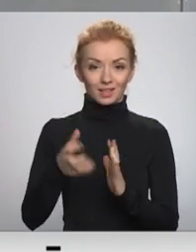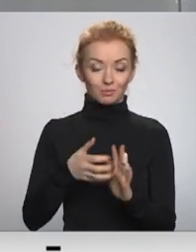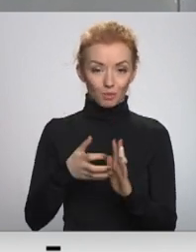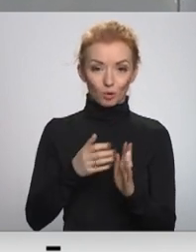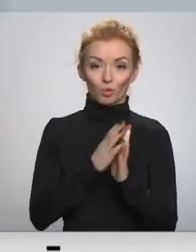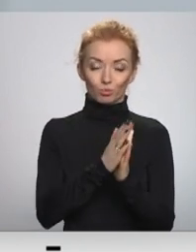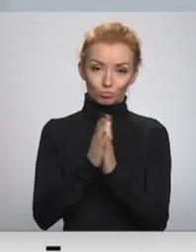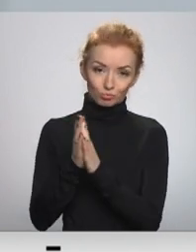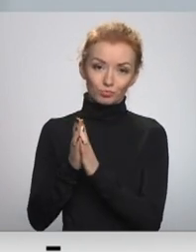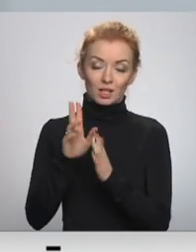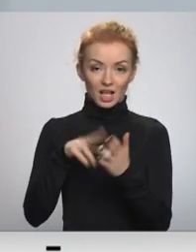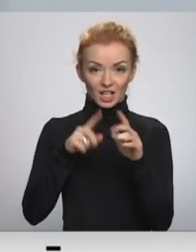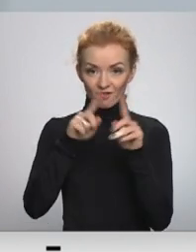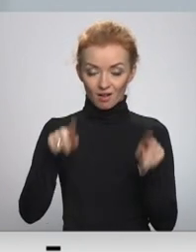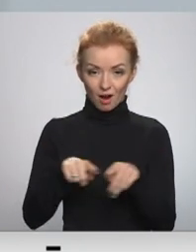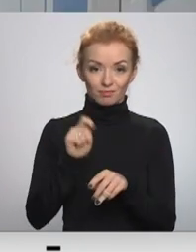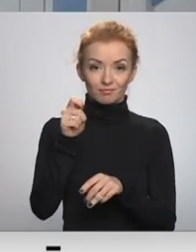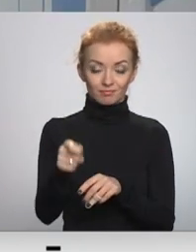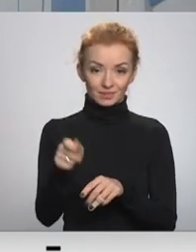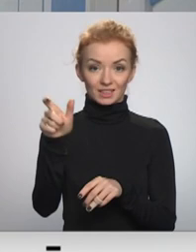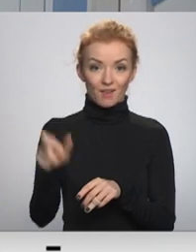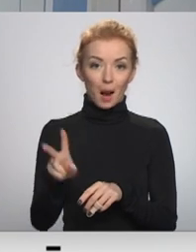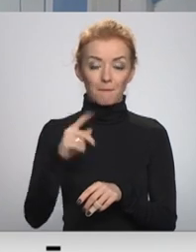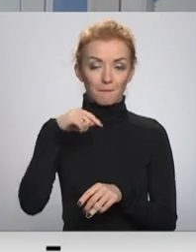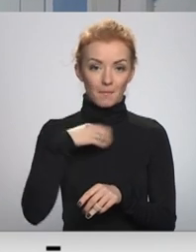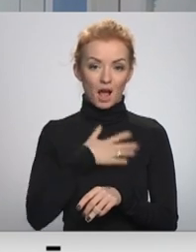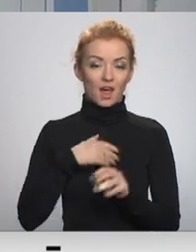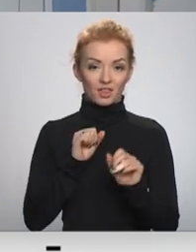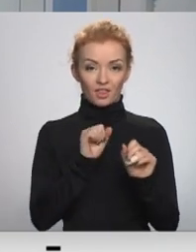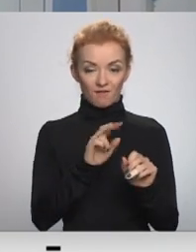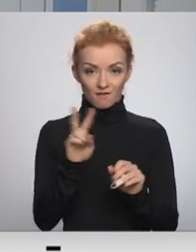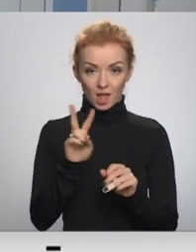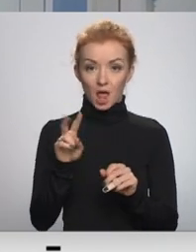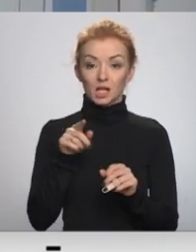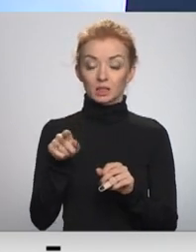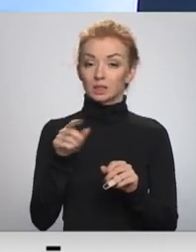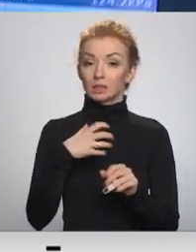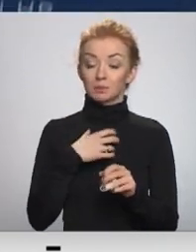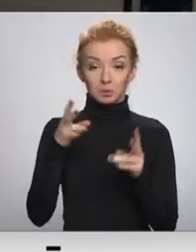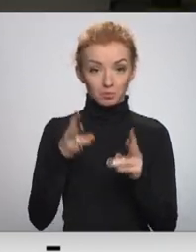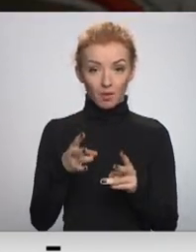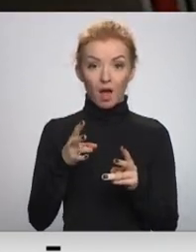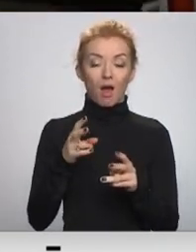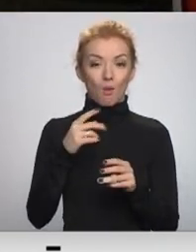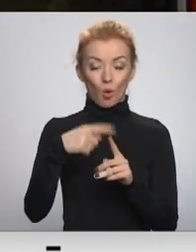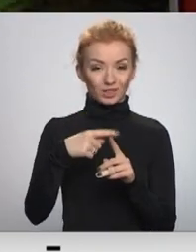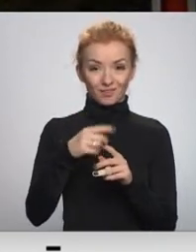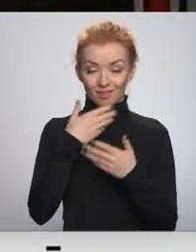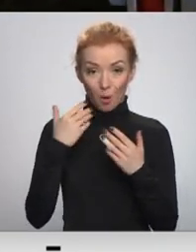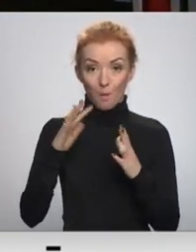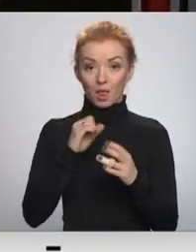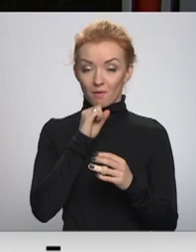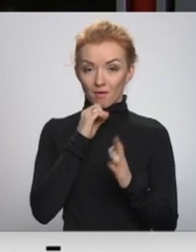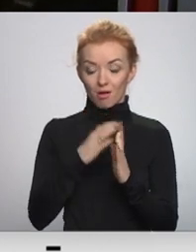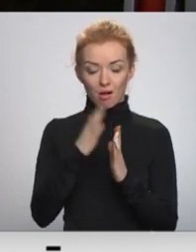-19 certifikātus, piešķirt arī cilvēkiem ar antivielām. To, kas slimojot tests, nav uzrādījis saslimšanu ar Covid-19, bet vēlāk